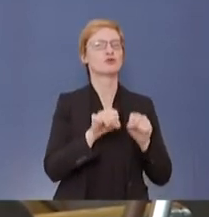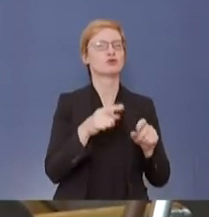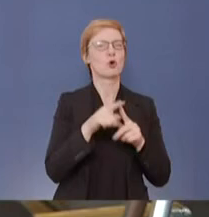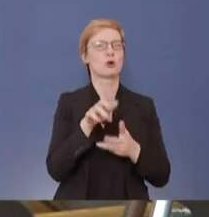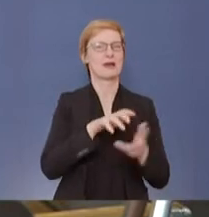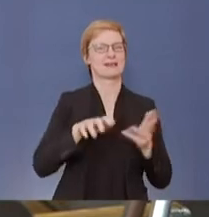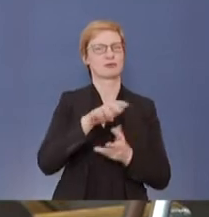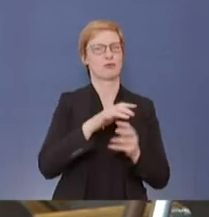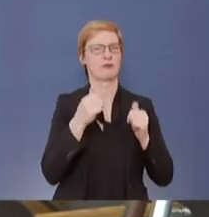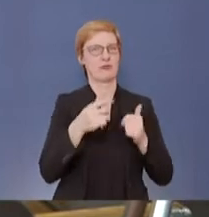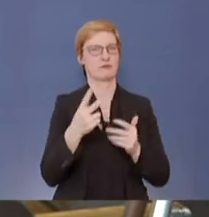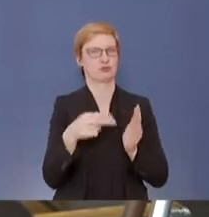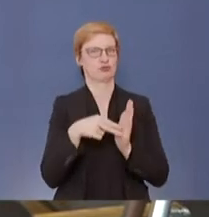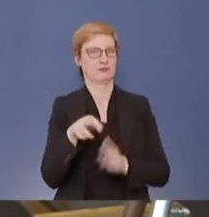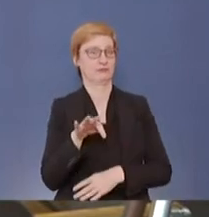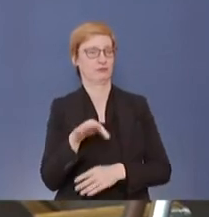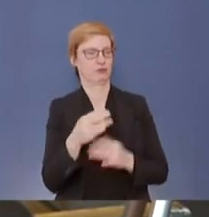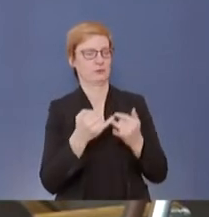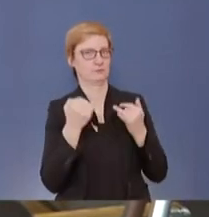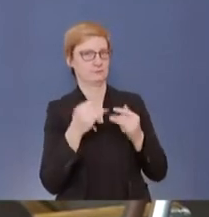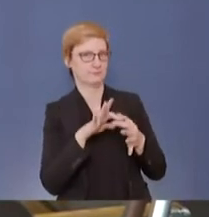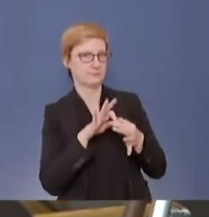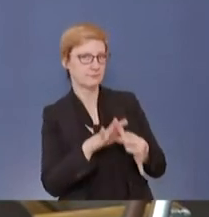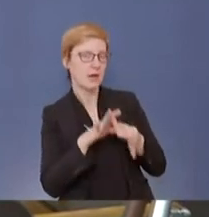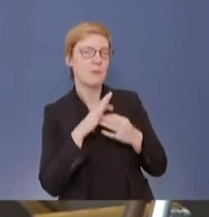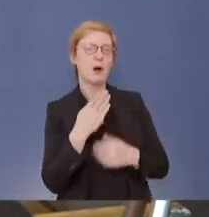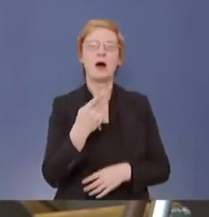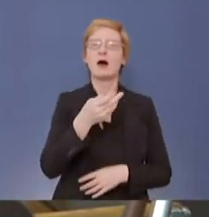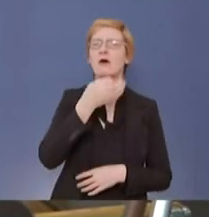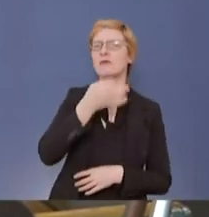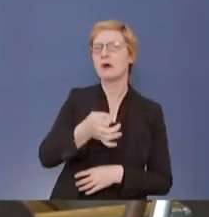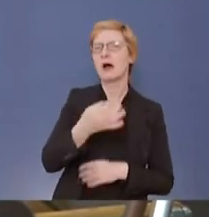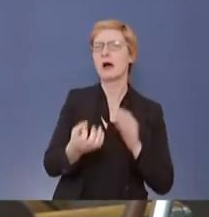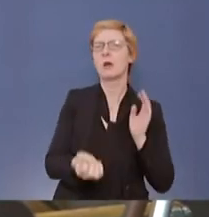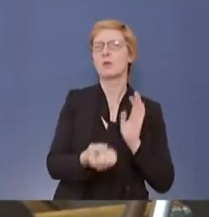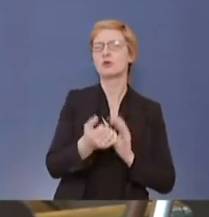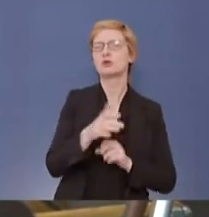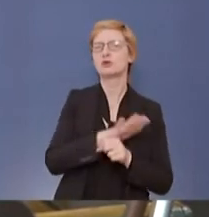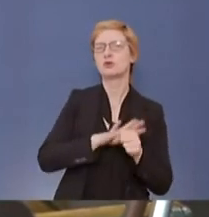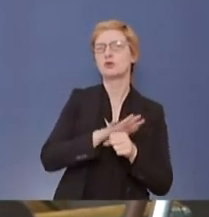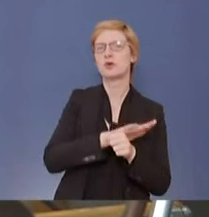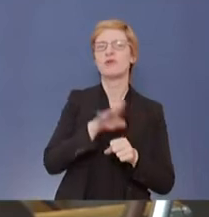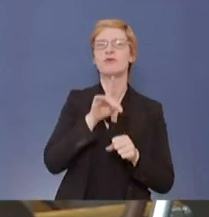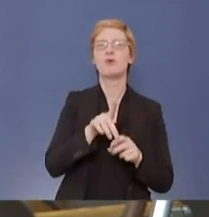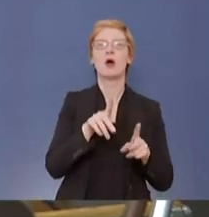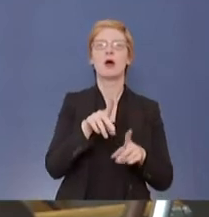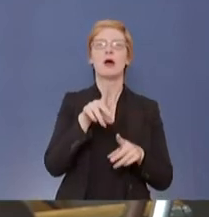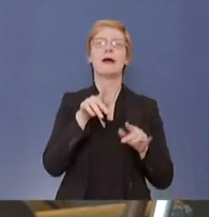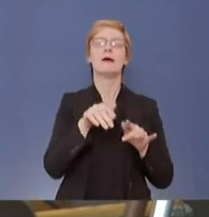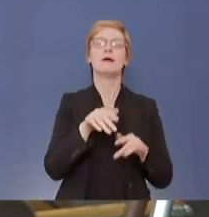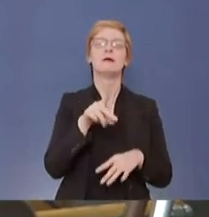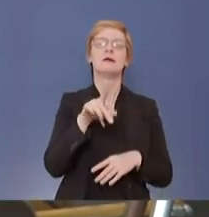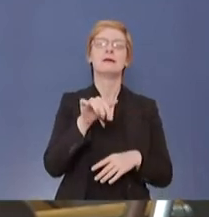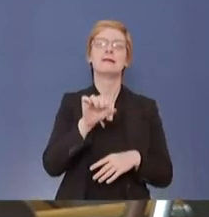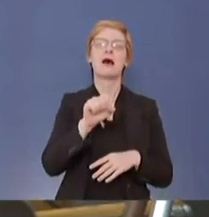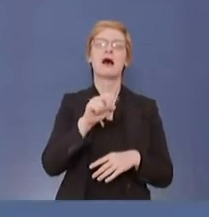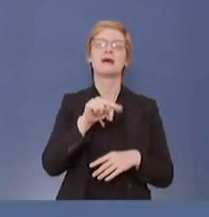Gibt es da eigentlich eine Übersicht oder einen Plan, welche Teile der Produktion für die Daseinsvorsorge unabdingbar sind?